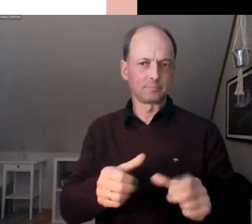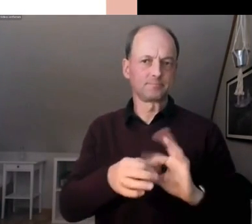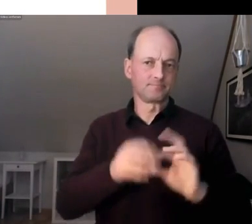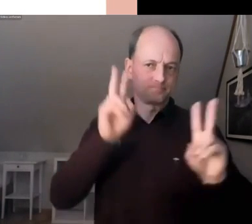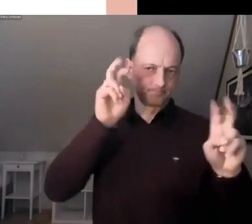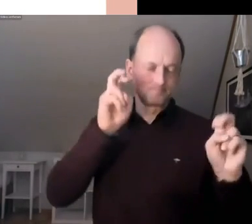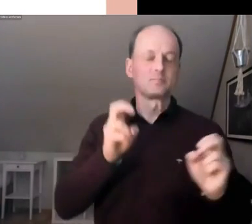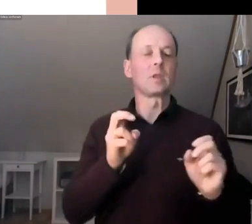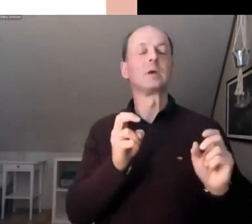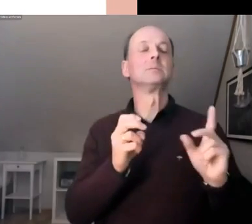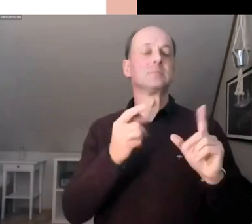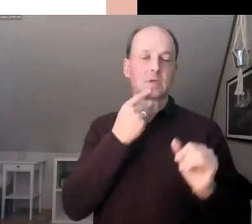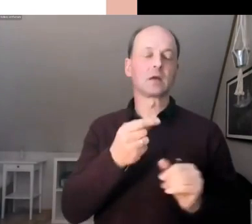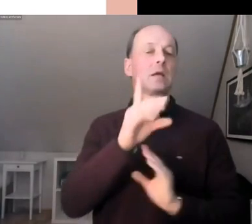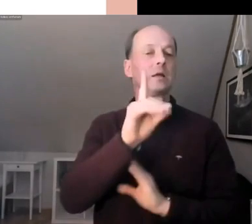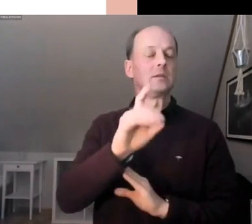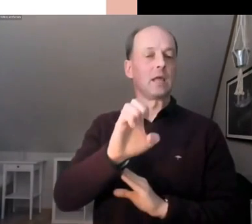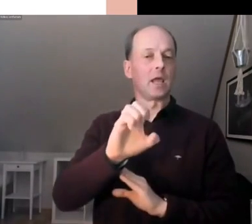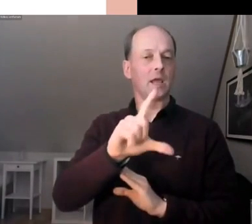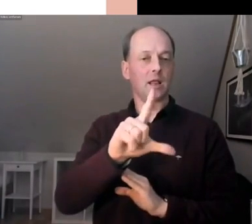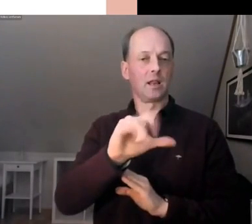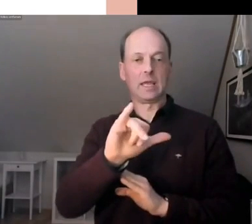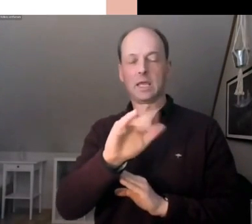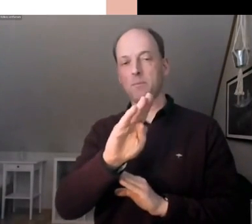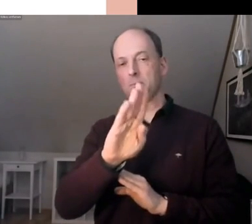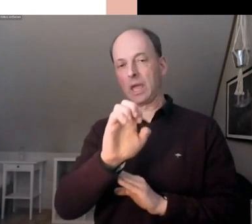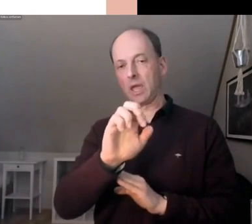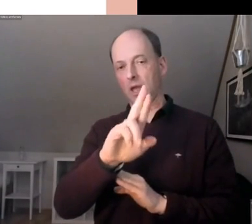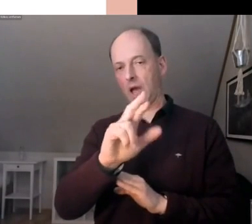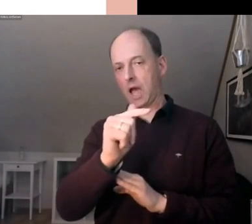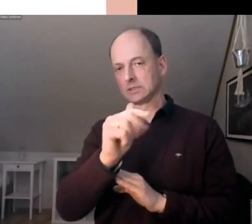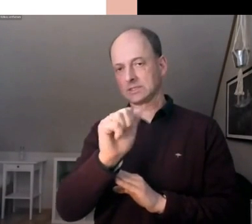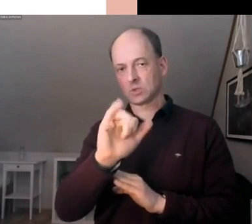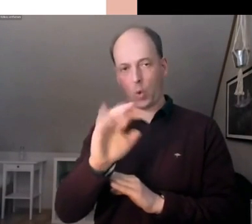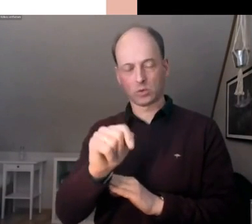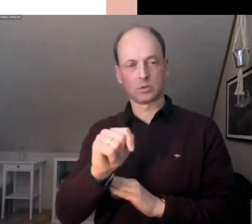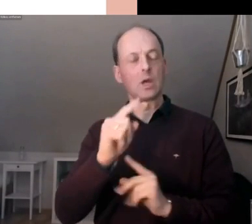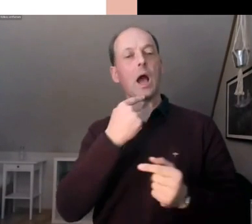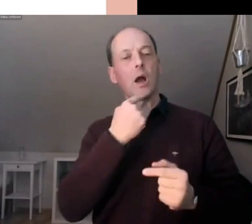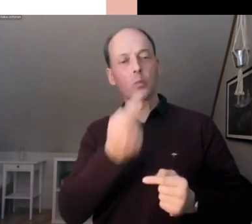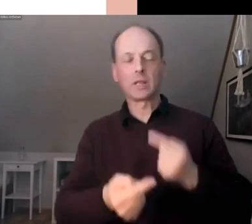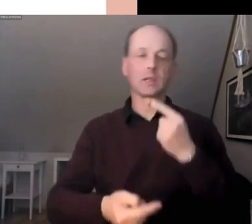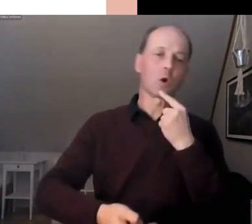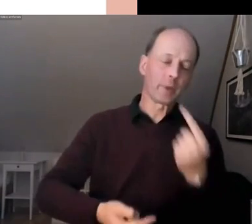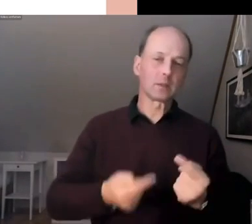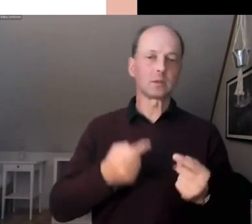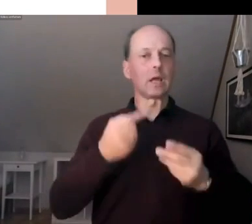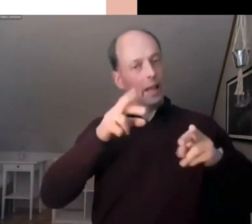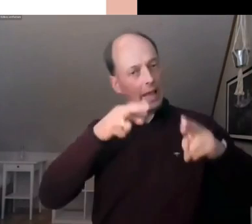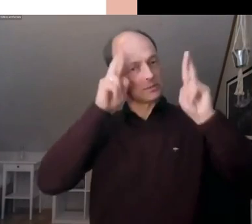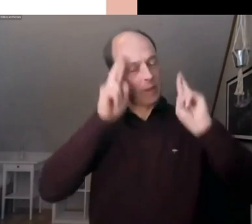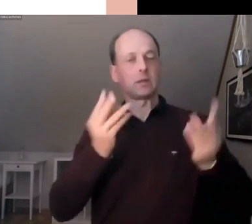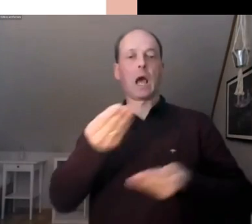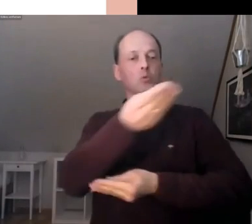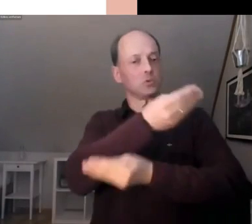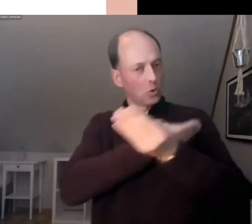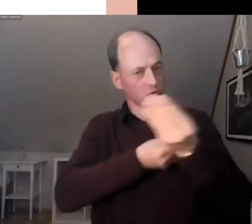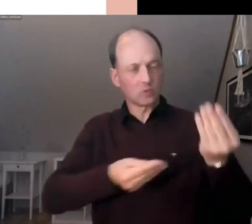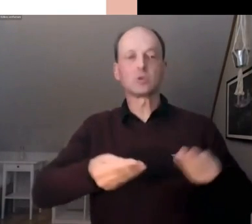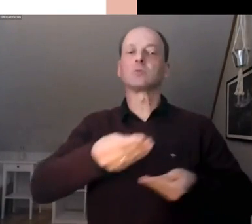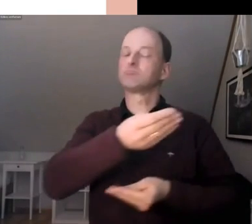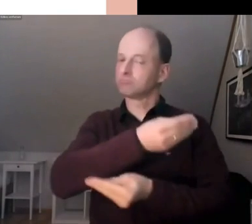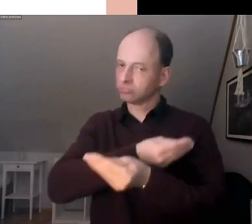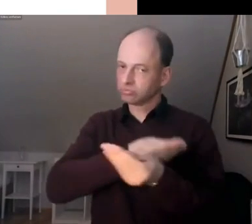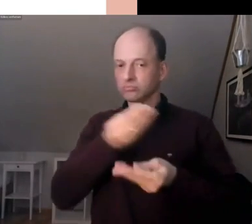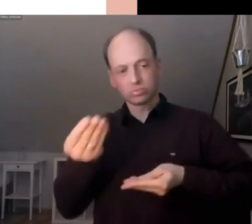Liberation, wo wirklich auf den respektvollen Austausch von Argumenten geachtet wird. Und die Teilnehmenden werden dabei